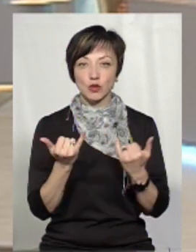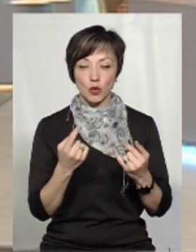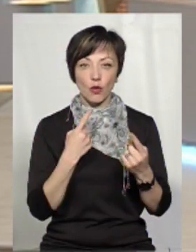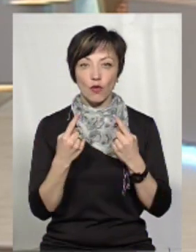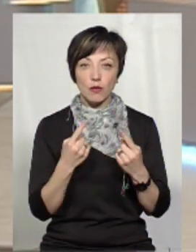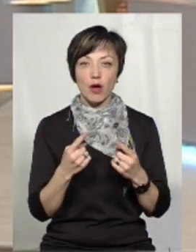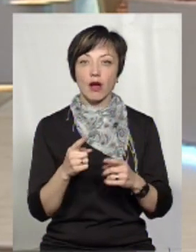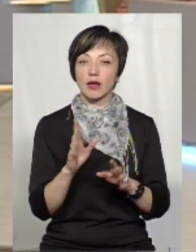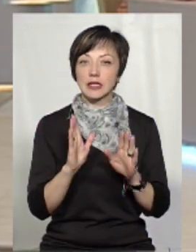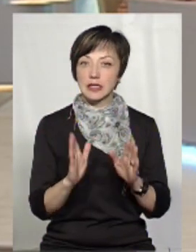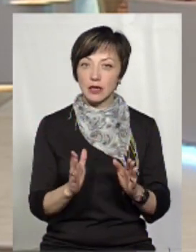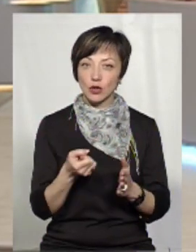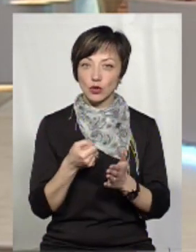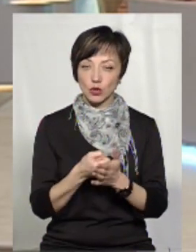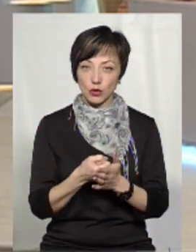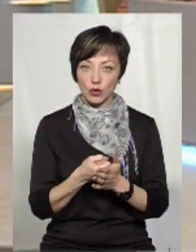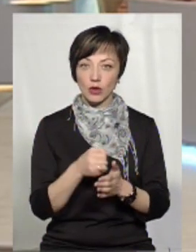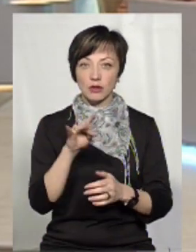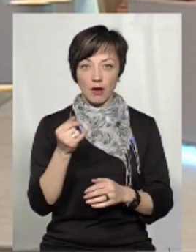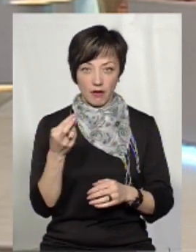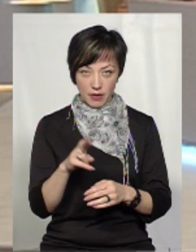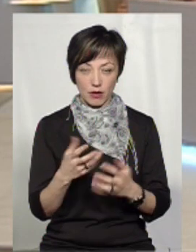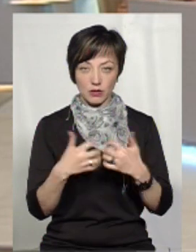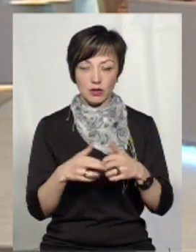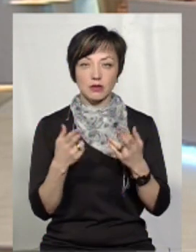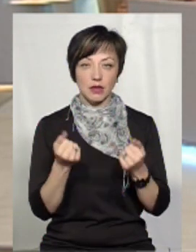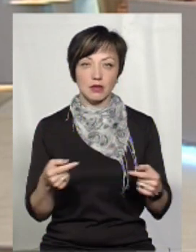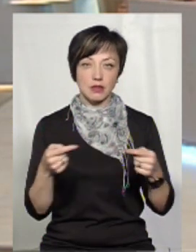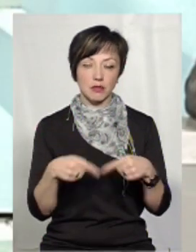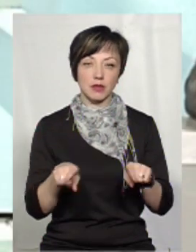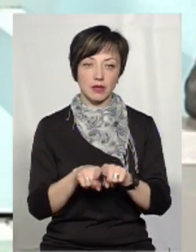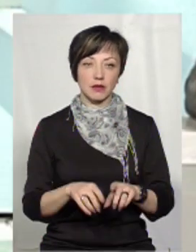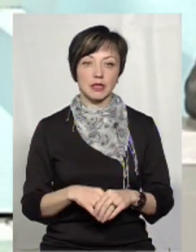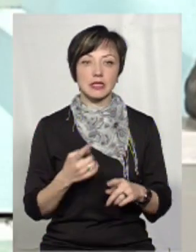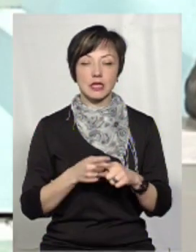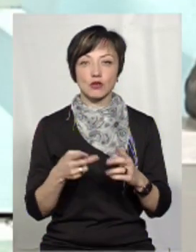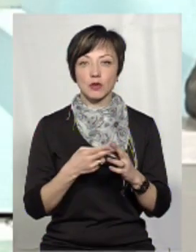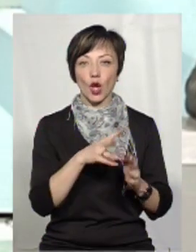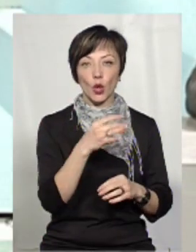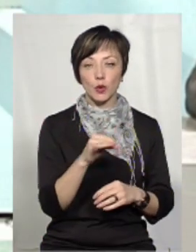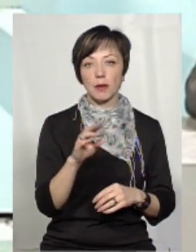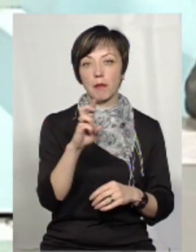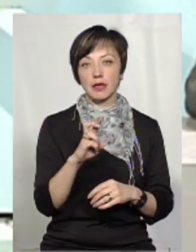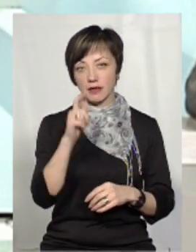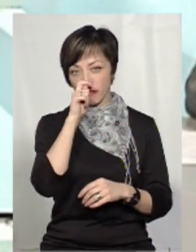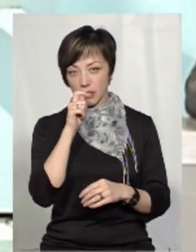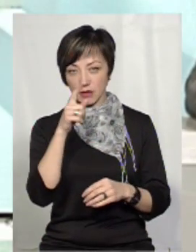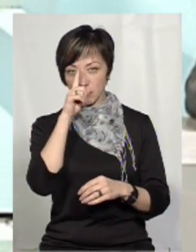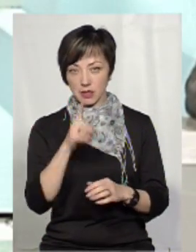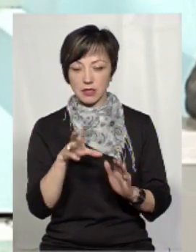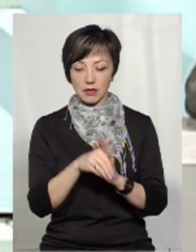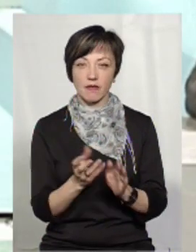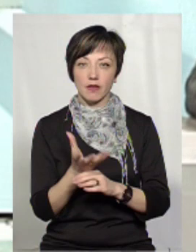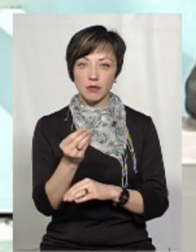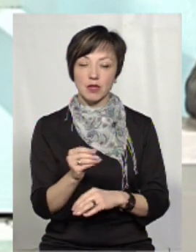сьогодні говоримо, вони розраховані тільки до травня, так? Так, саме так. Це субсидії за лютий, березень і квітень місяць,